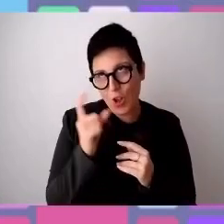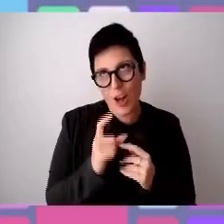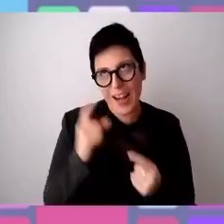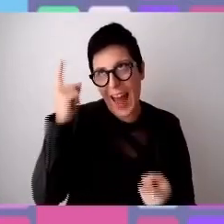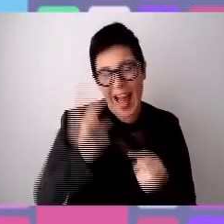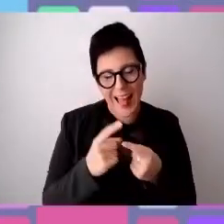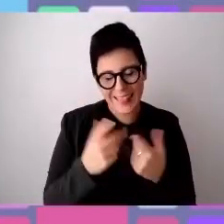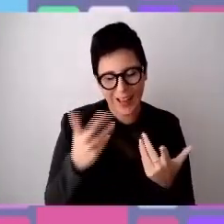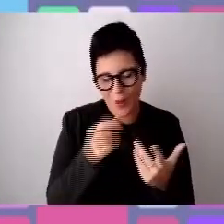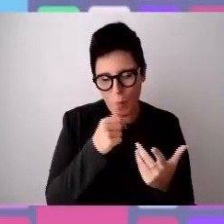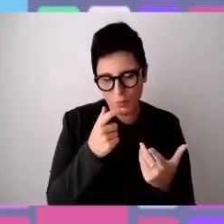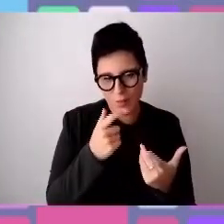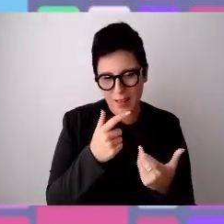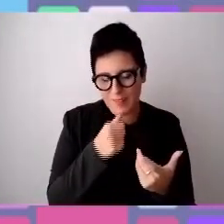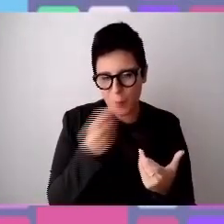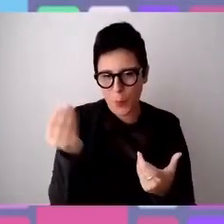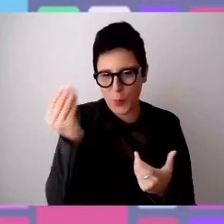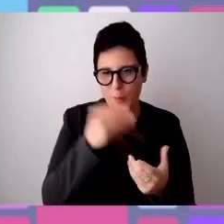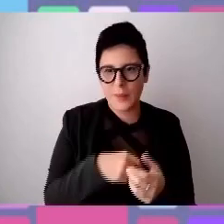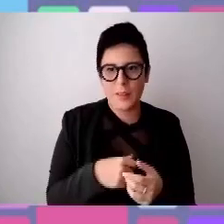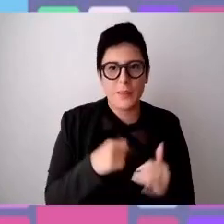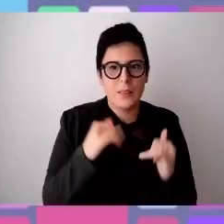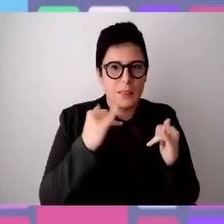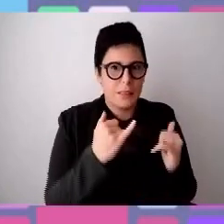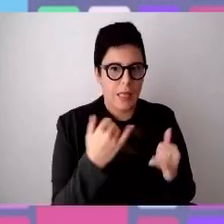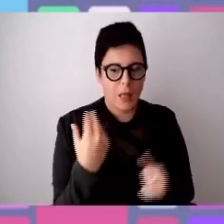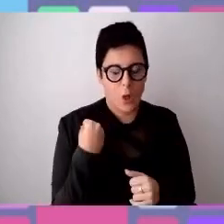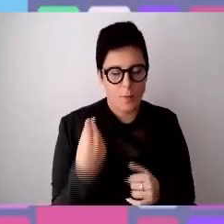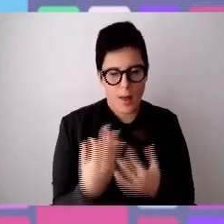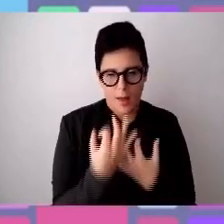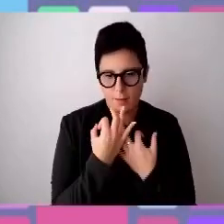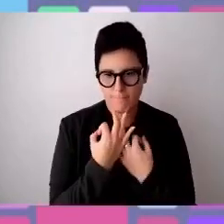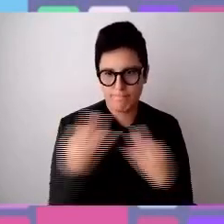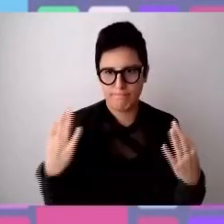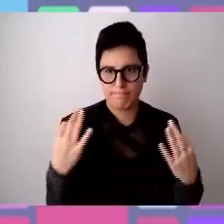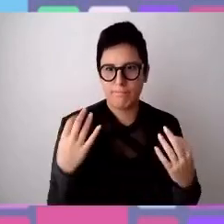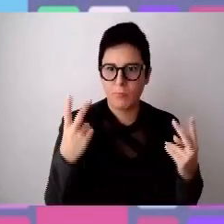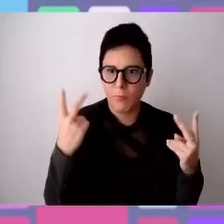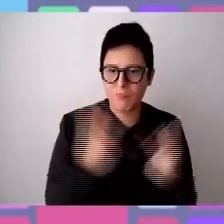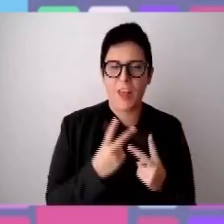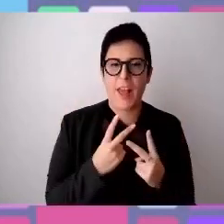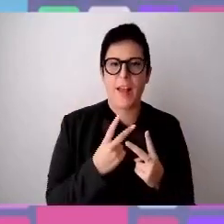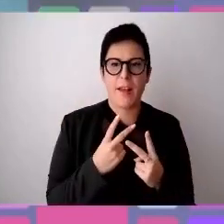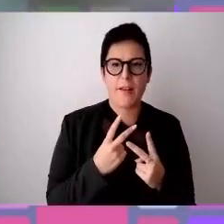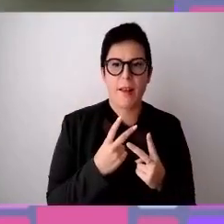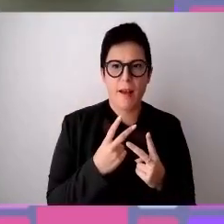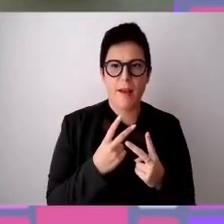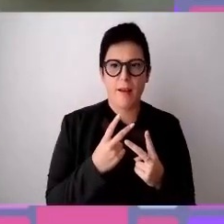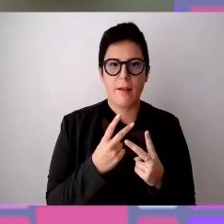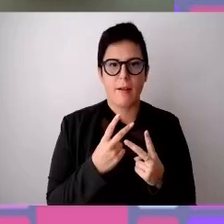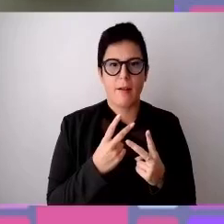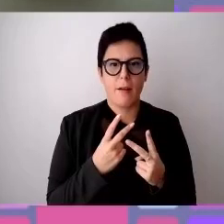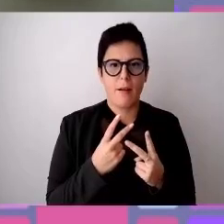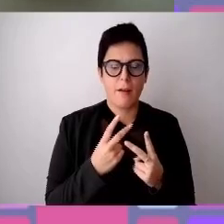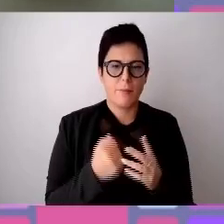No, la domanda è sicuramente molto pertinente e peraltro molto vera, pure perché avete visto... Allora, partiamo da un